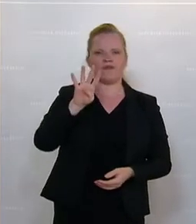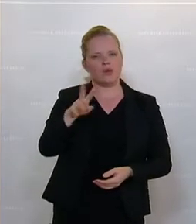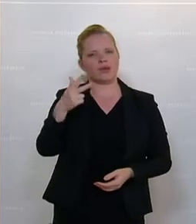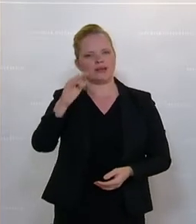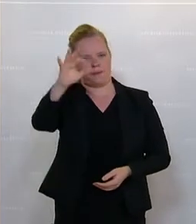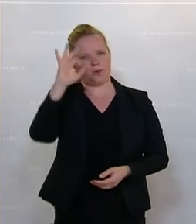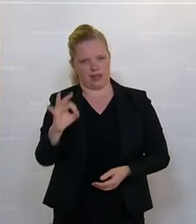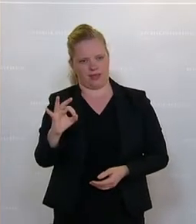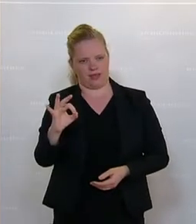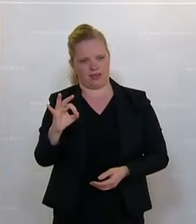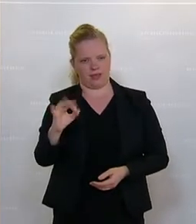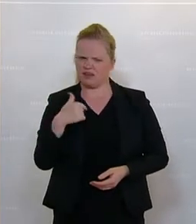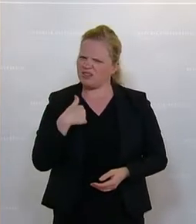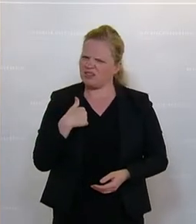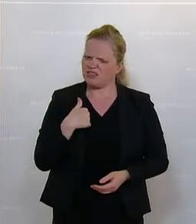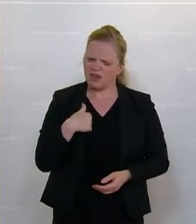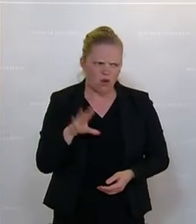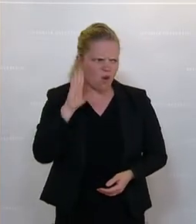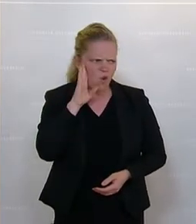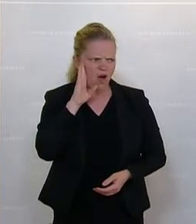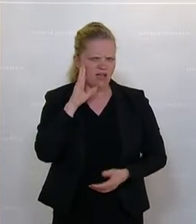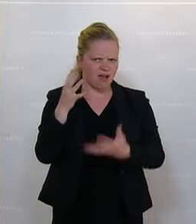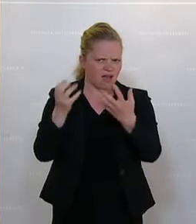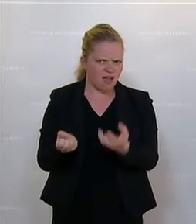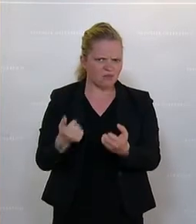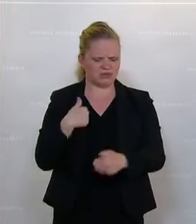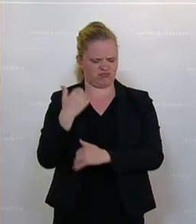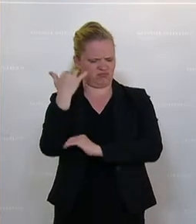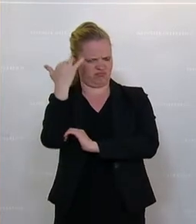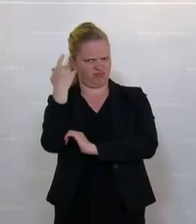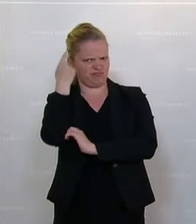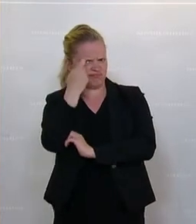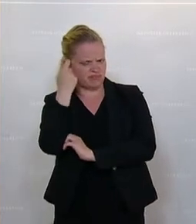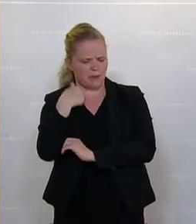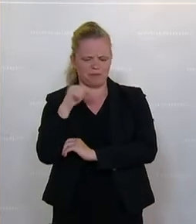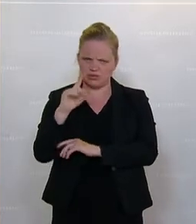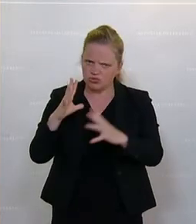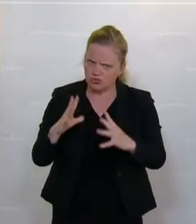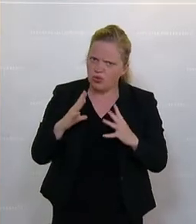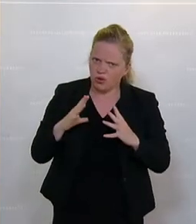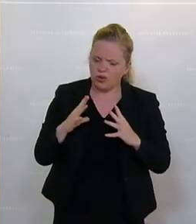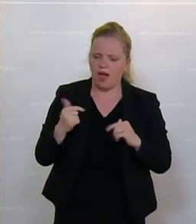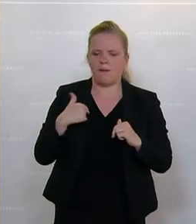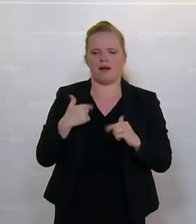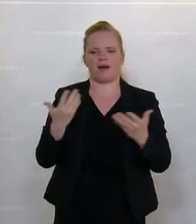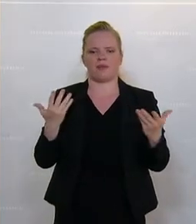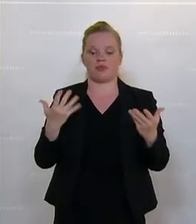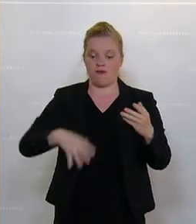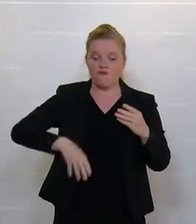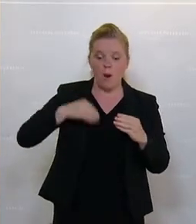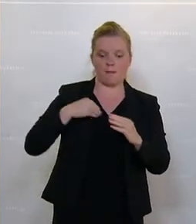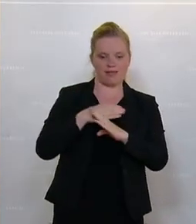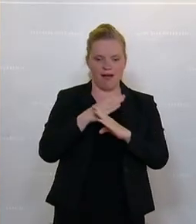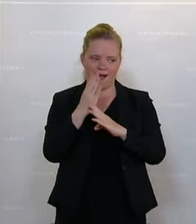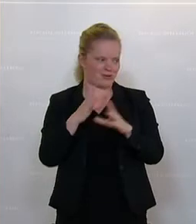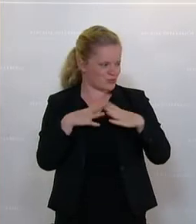Prozent, das hat mich sehr, sehr nachdenklich gestimmt. Ich war eigentlich ein klein wenig schockiert darüber. Aber ich durfte jetzt den ganzen Vormittag